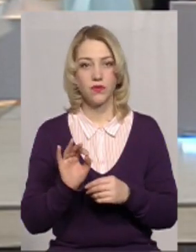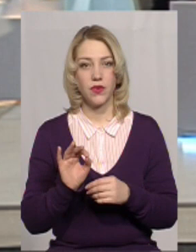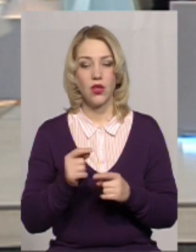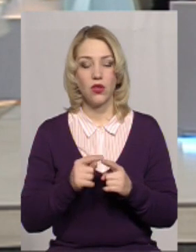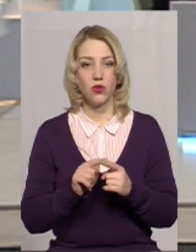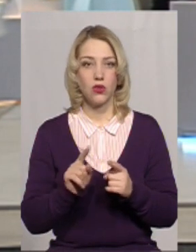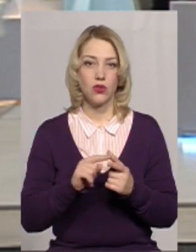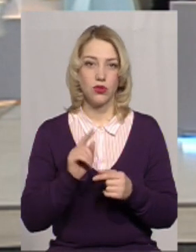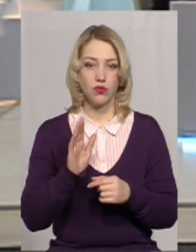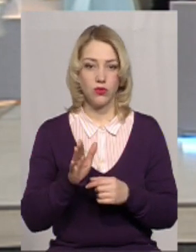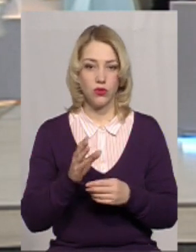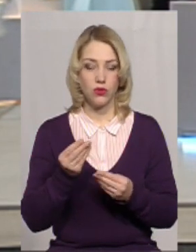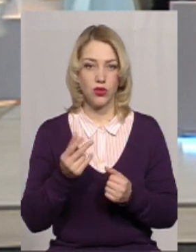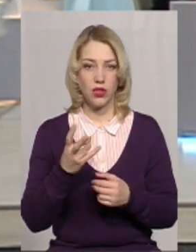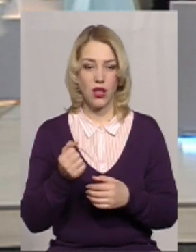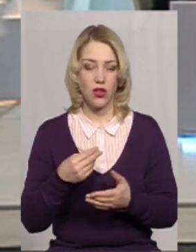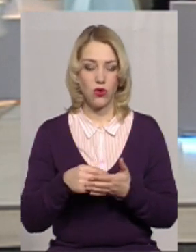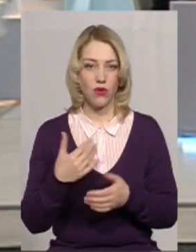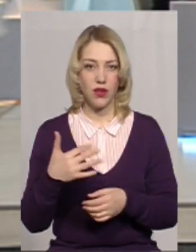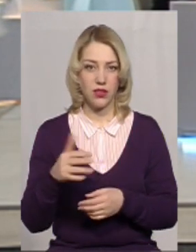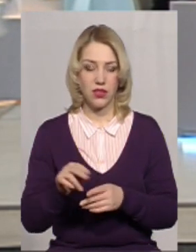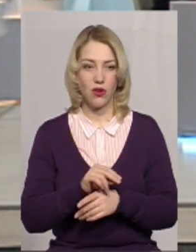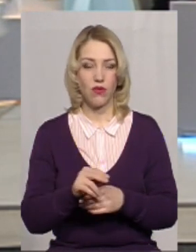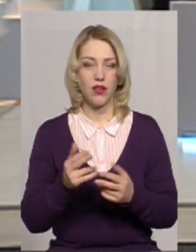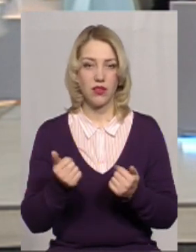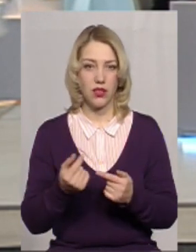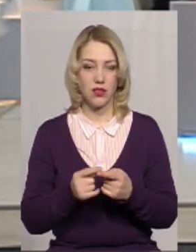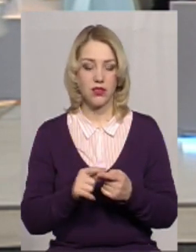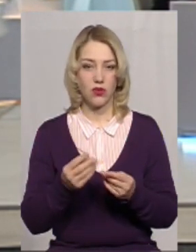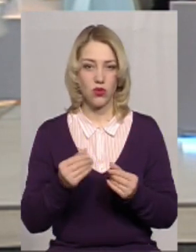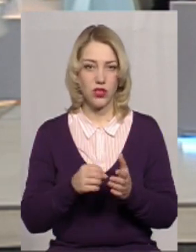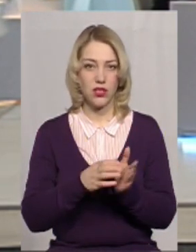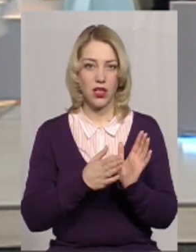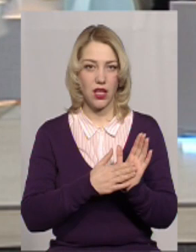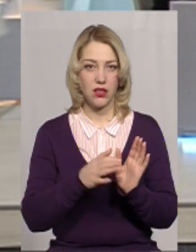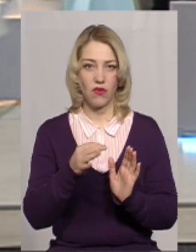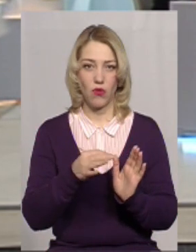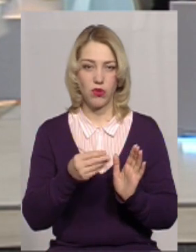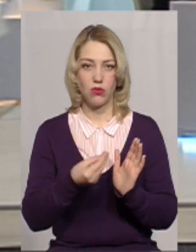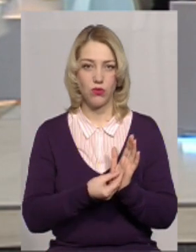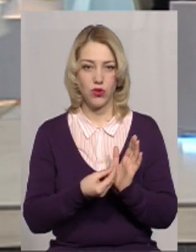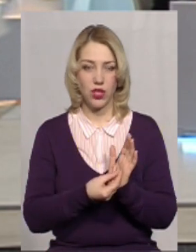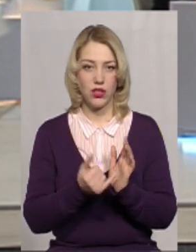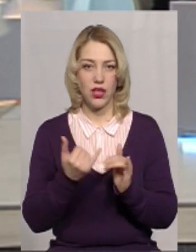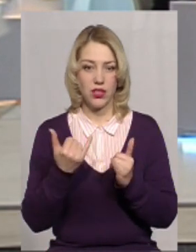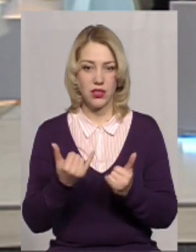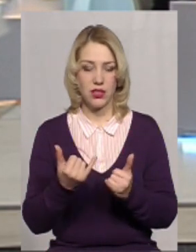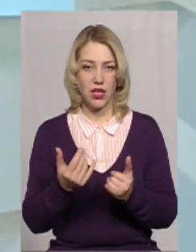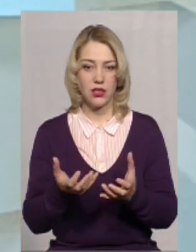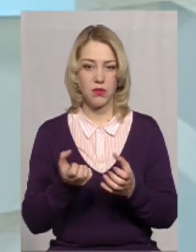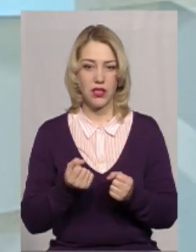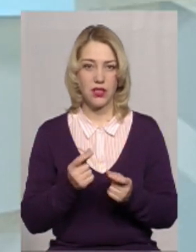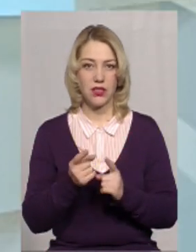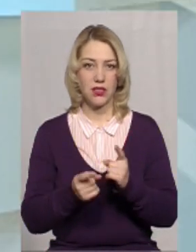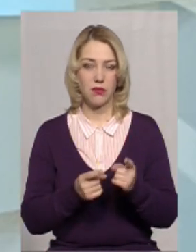того, чи будуть кошти на дороговартісне лікування. Так. Ці кошти закладені в обласному бюджеті, і зараз прийняті